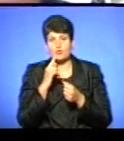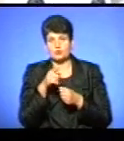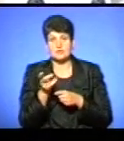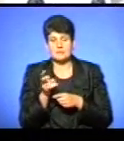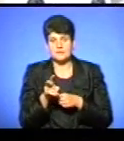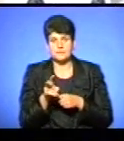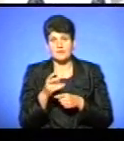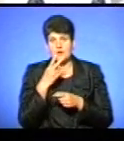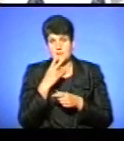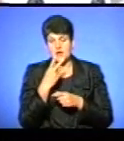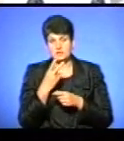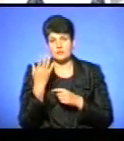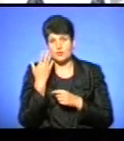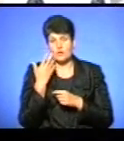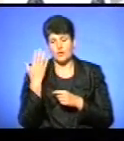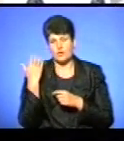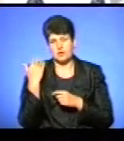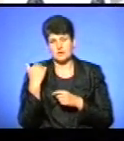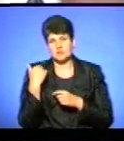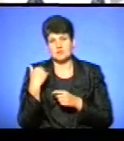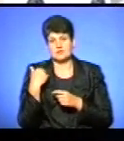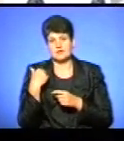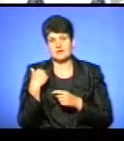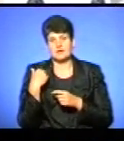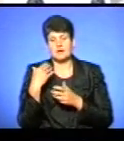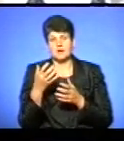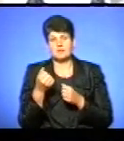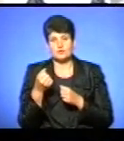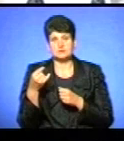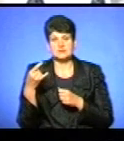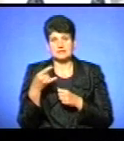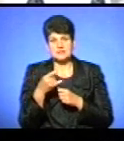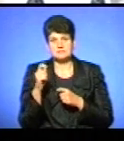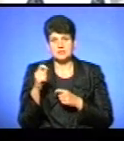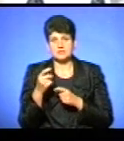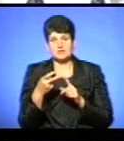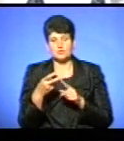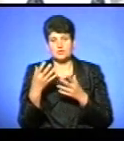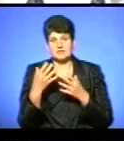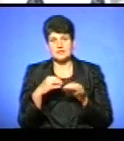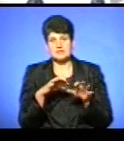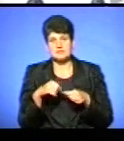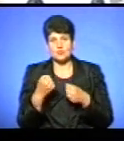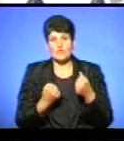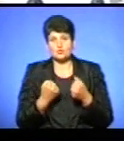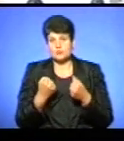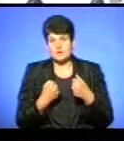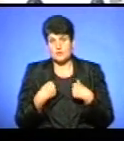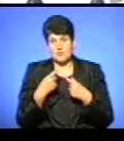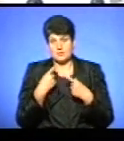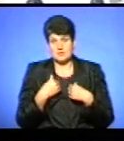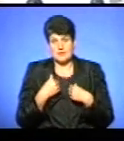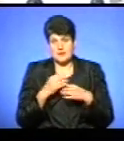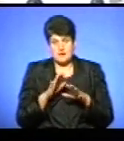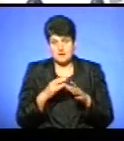я, коли бачу, що стоїть патрульний поліцейський, визиваю таксі, їду додому, приїжджаю на другий день, забираю автомобіль і кажу, що це не я, це